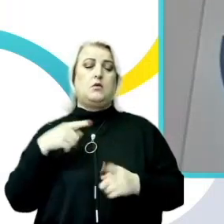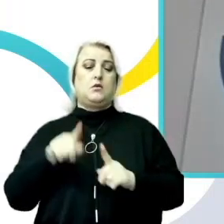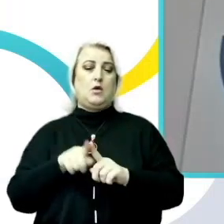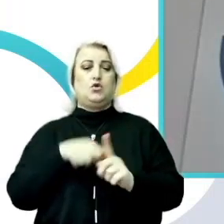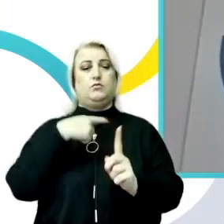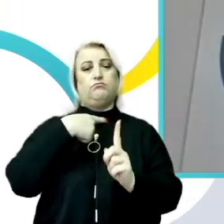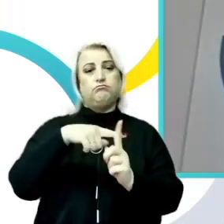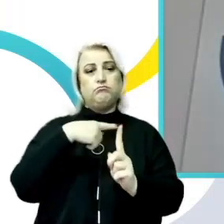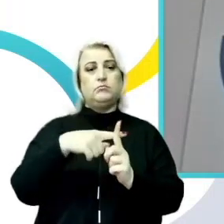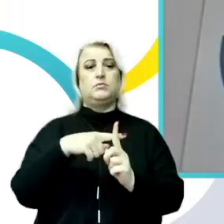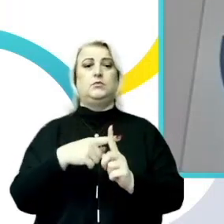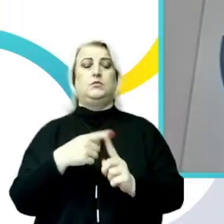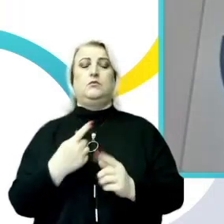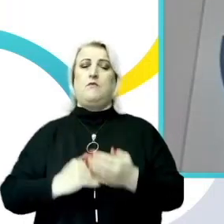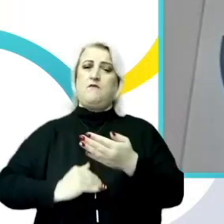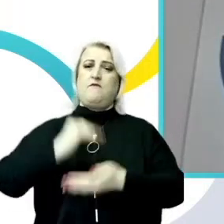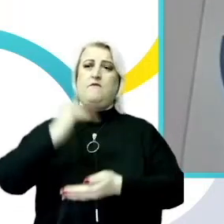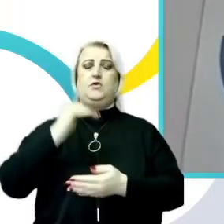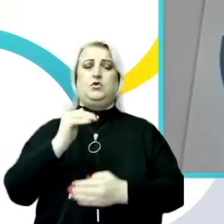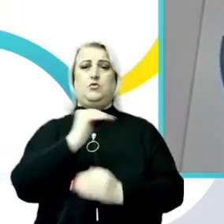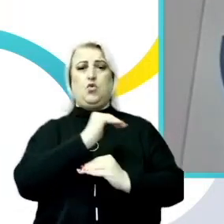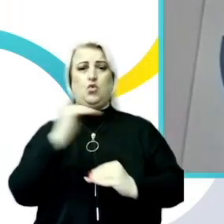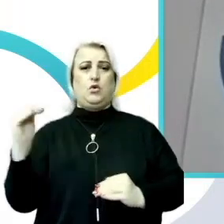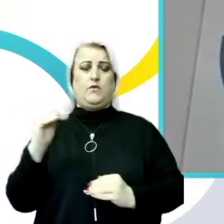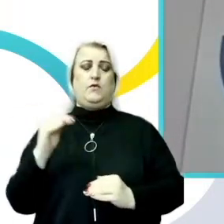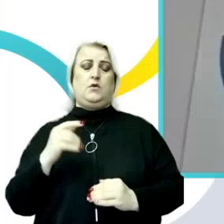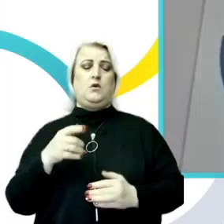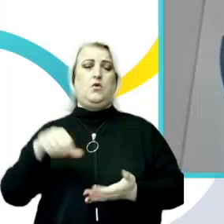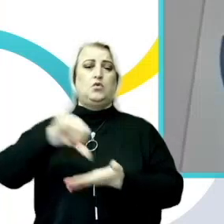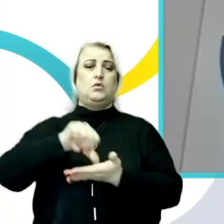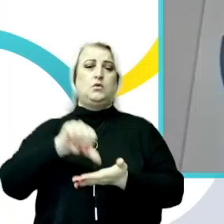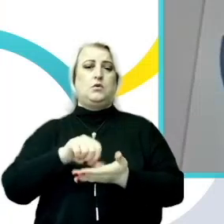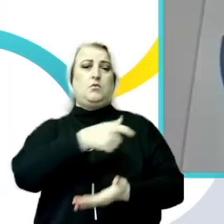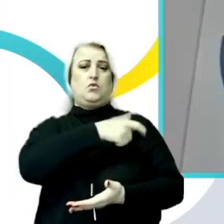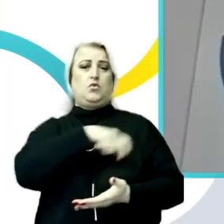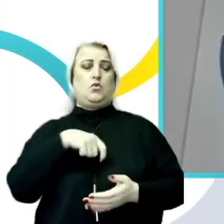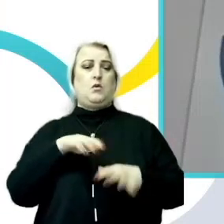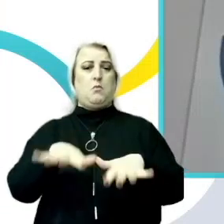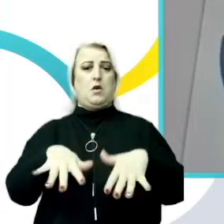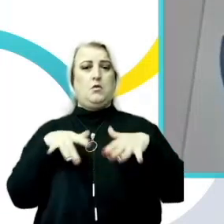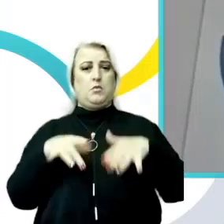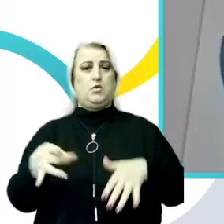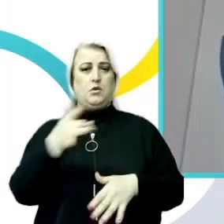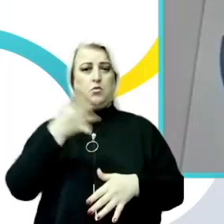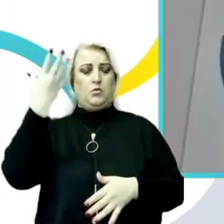cadrul acestui eveniment doamnei deputat în Parlamentul Republicii Moldova și